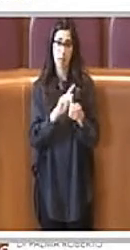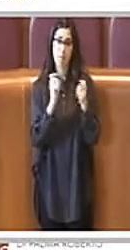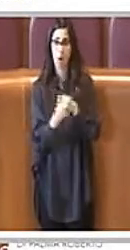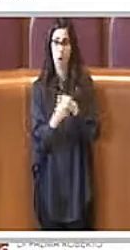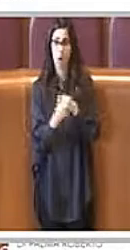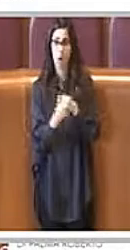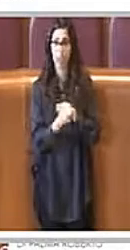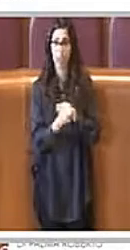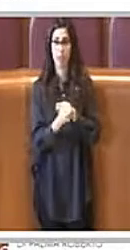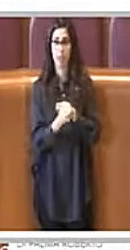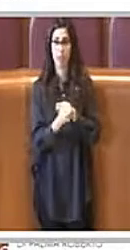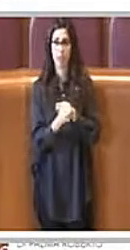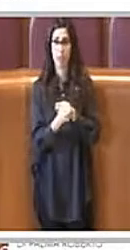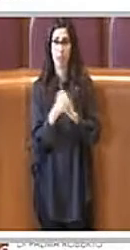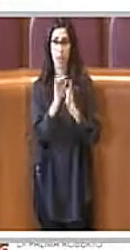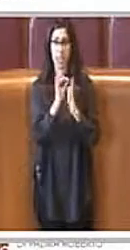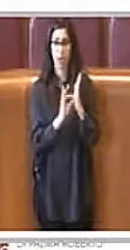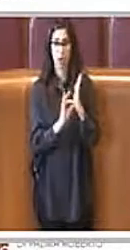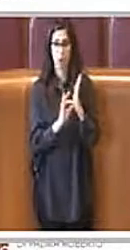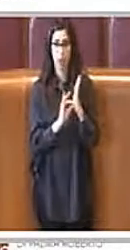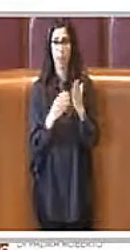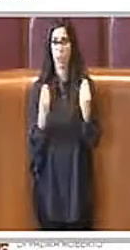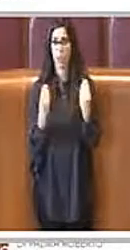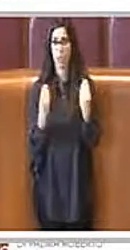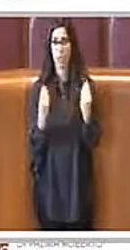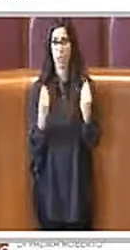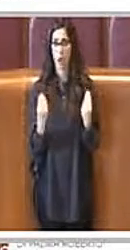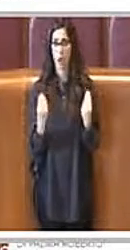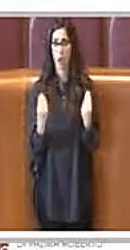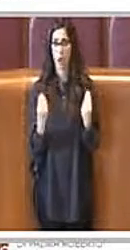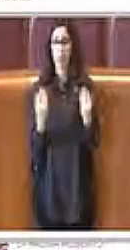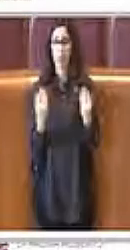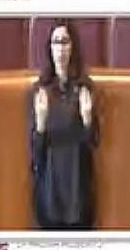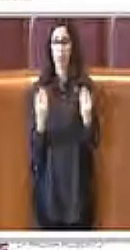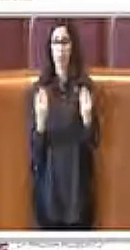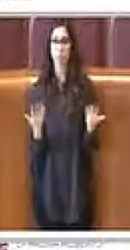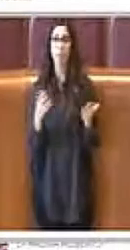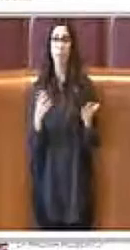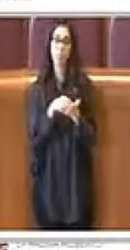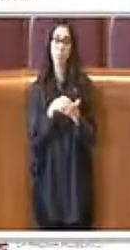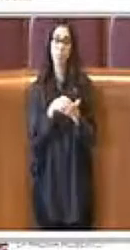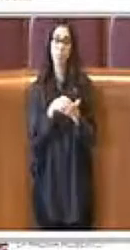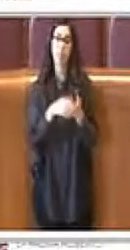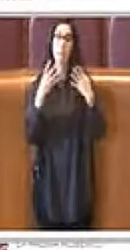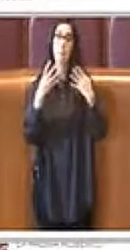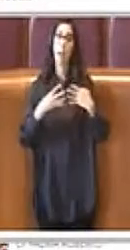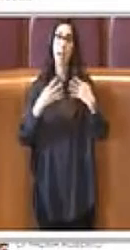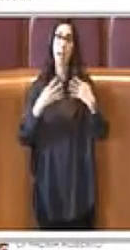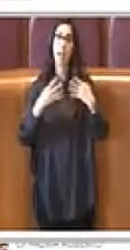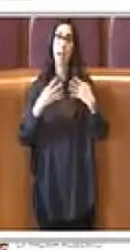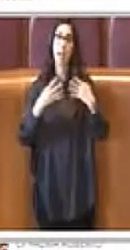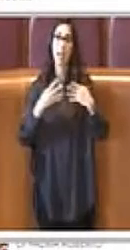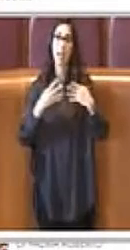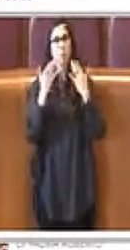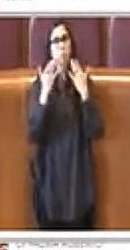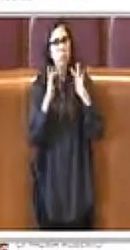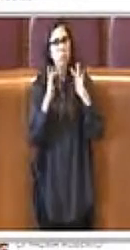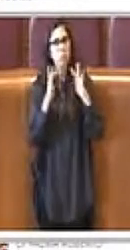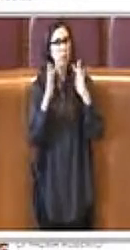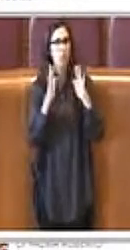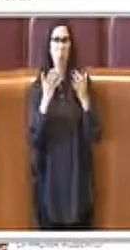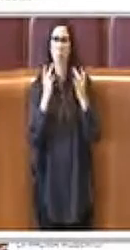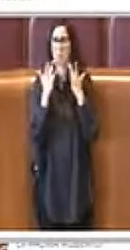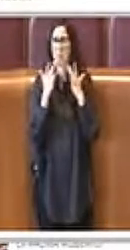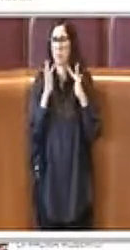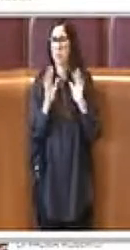al regolamento Si tratta dell'introduzione di un meccanismo semplificato Il più semplice